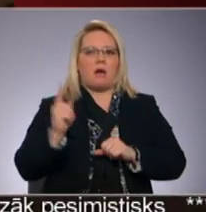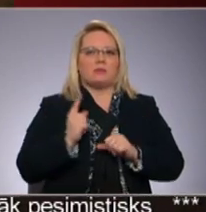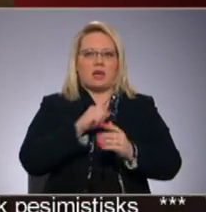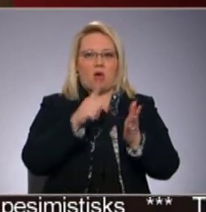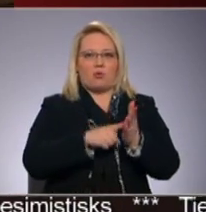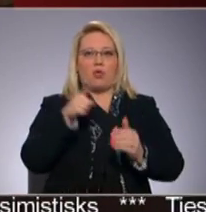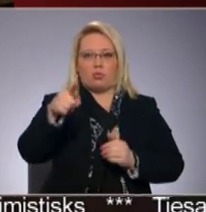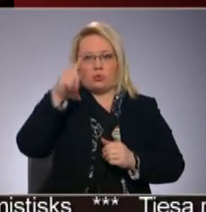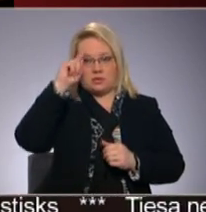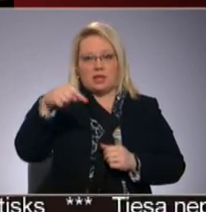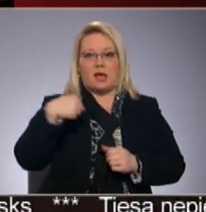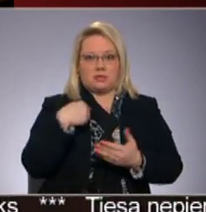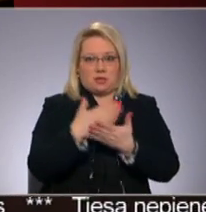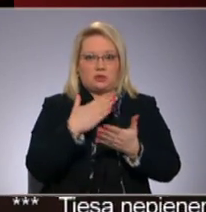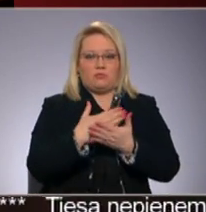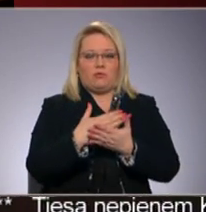Tu zini, kas es esmu?